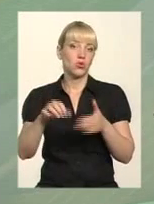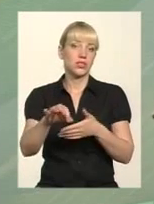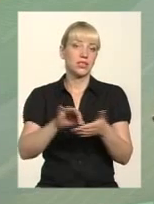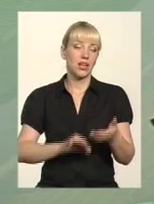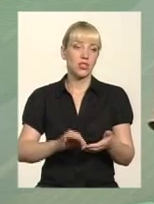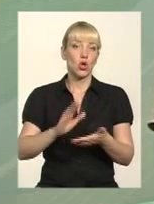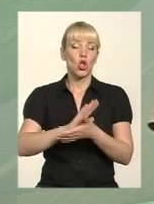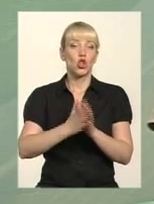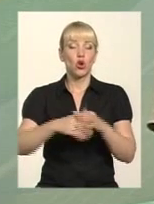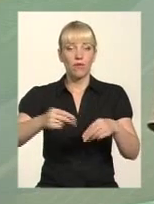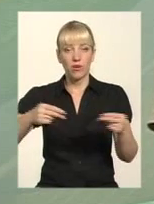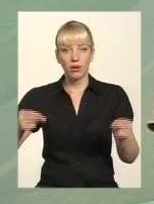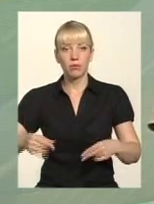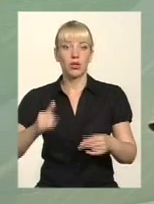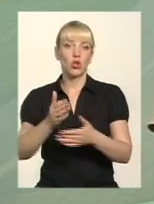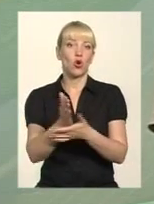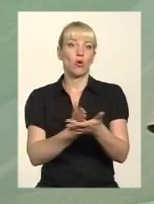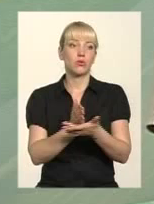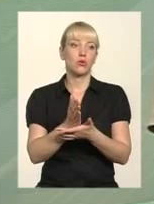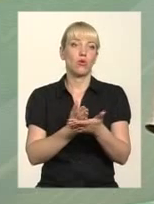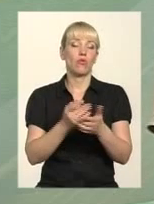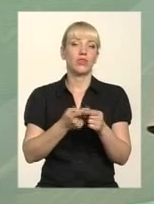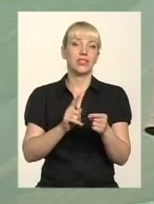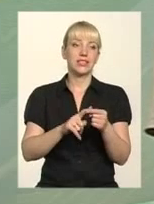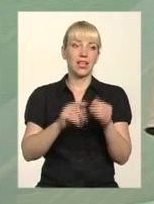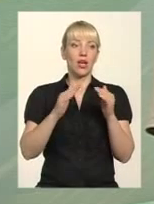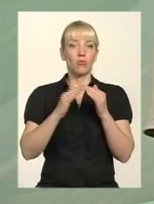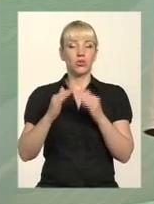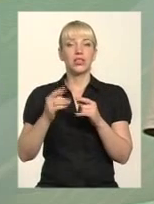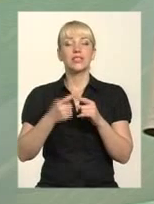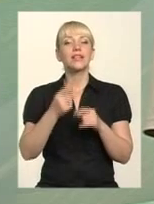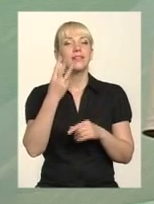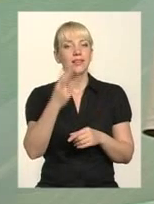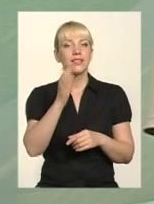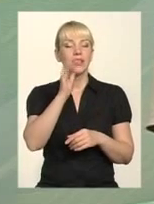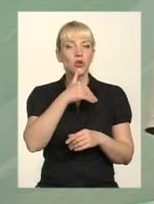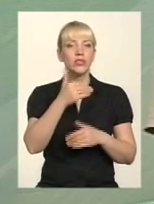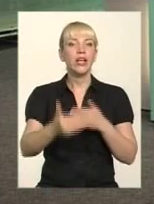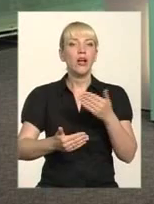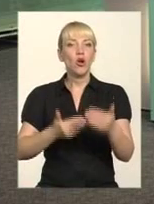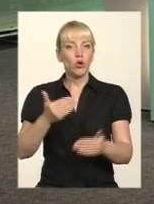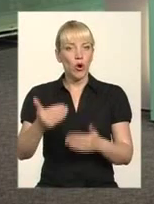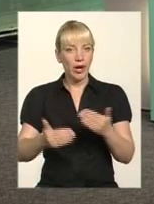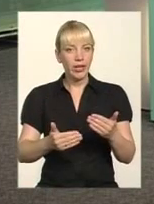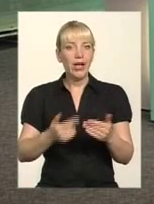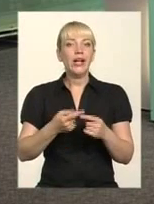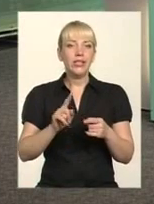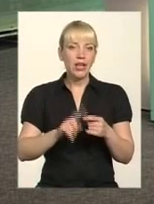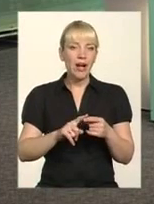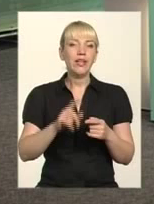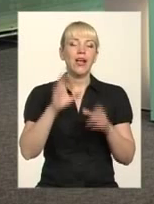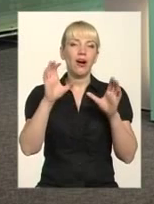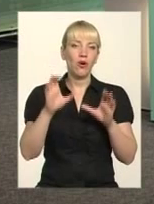обслуговувати будинок. Тобто, от таких три серйозних кроки вже порівняно з тим, що було. В принципі,